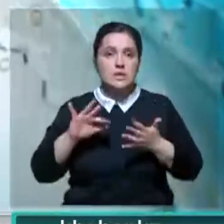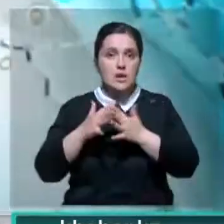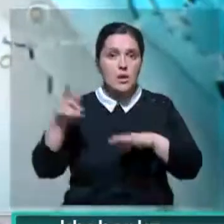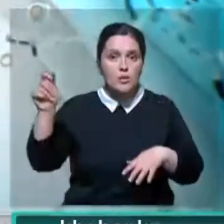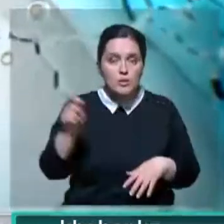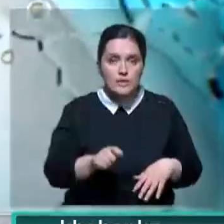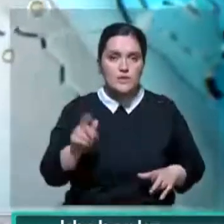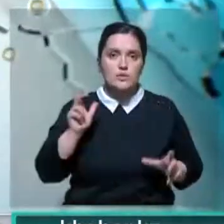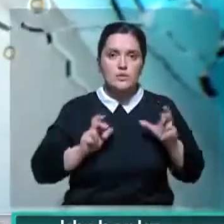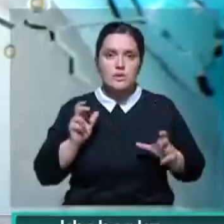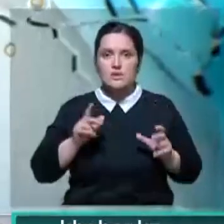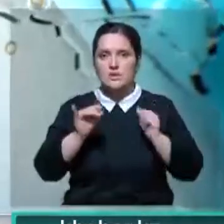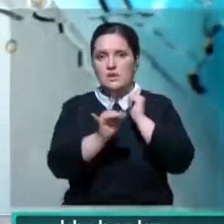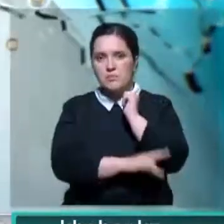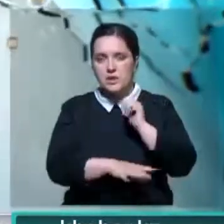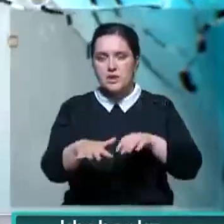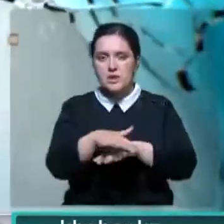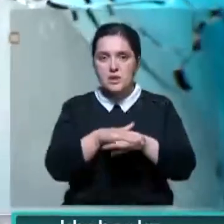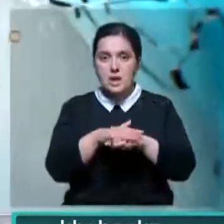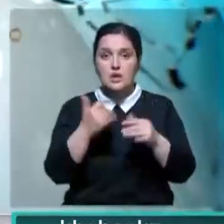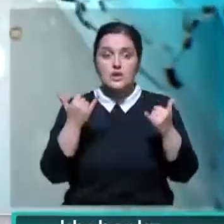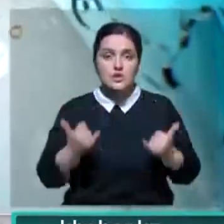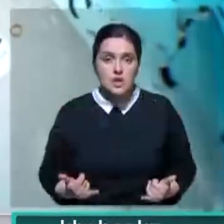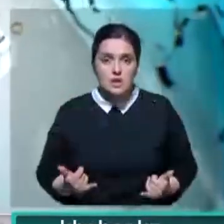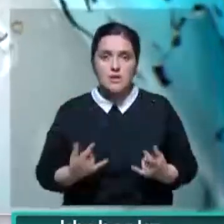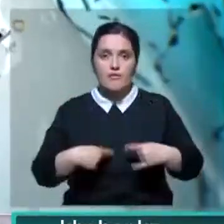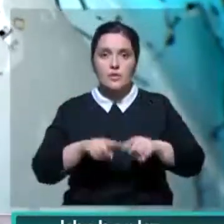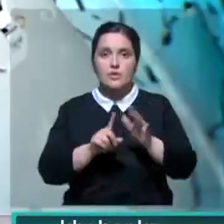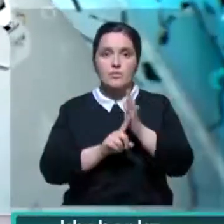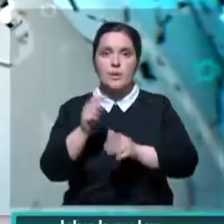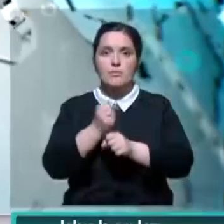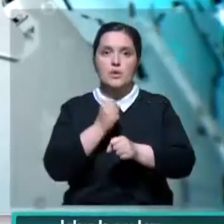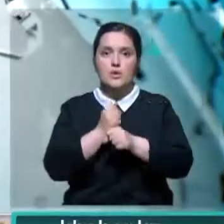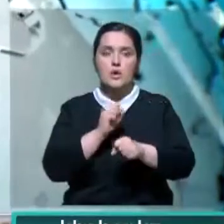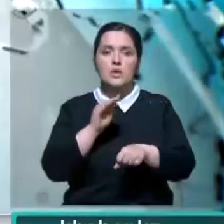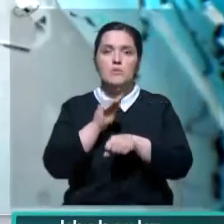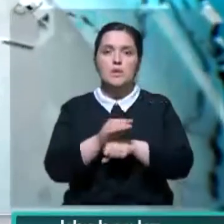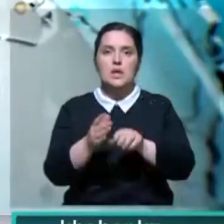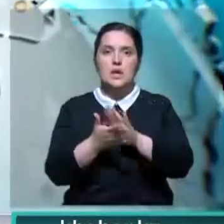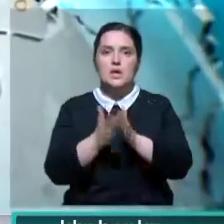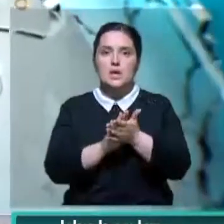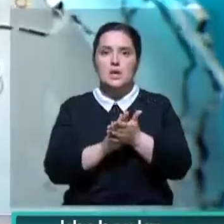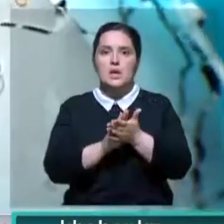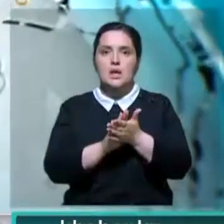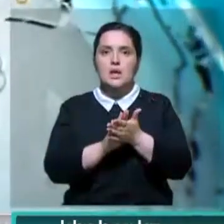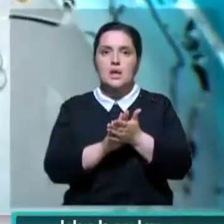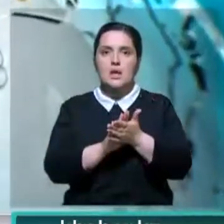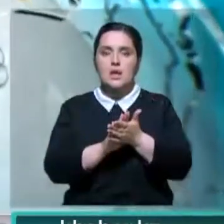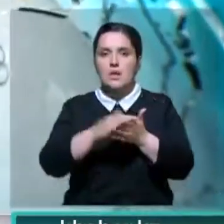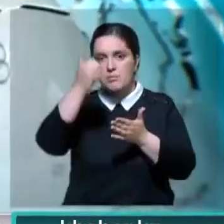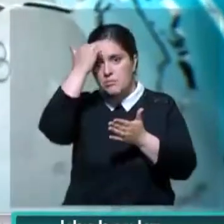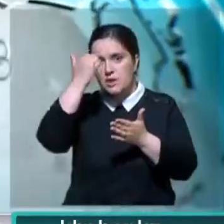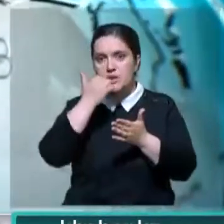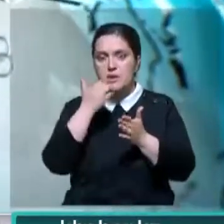из аулов и студентов из социально уязвимых слоев населения. Сейчас в фонде приступили к разработке новой дополненной концепции и